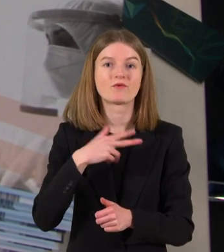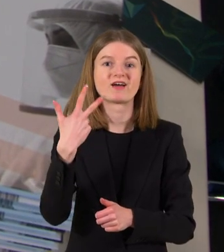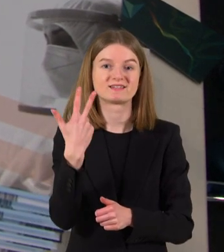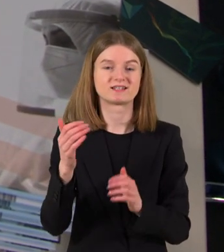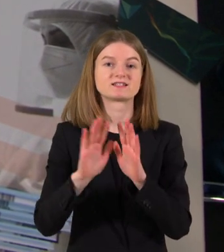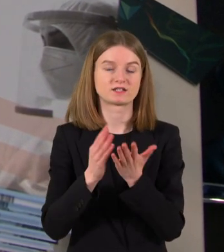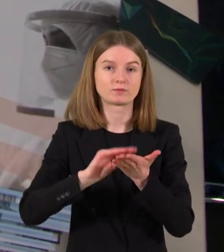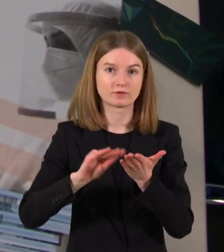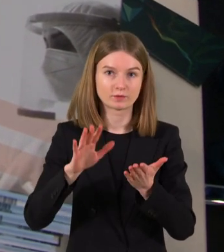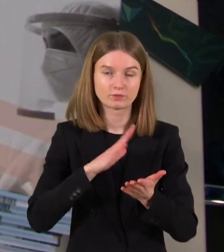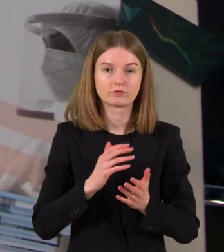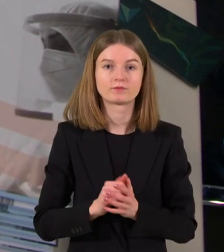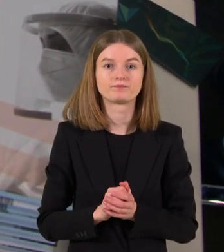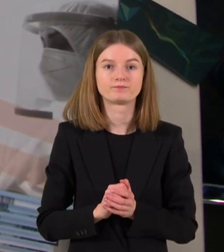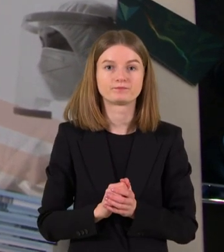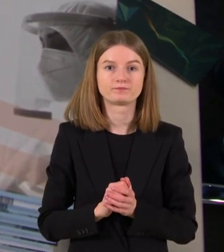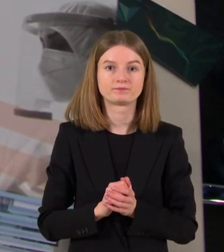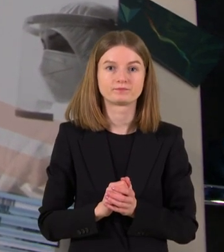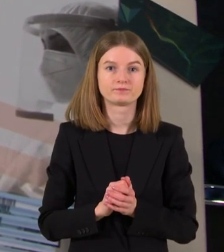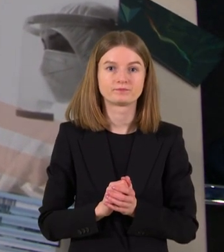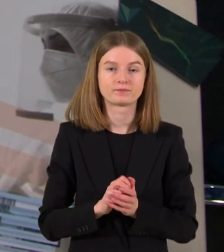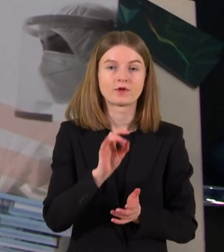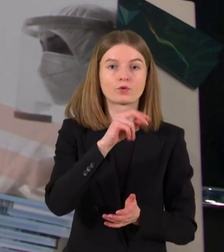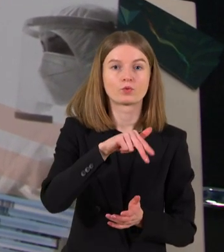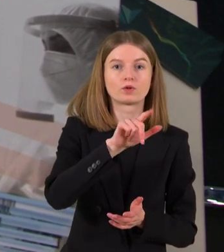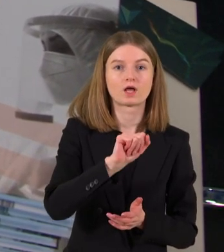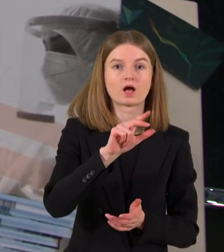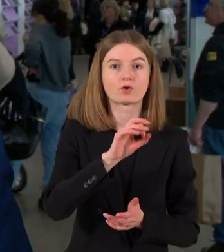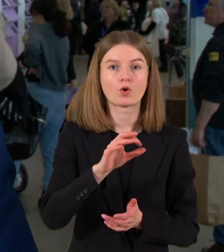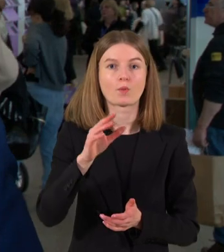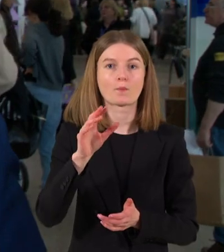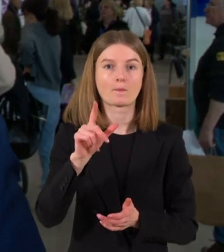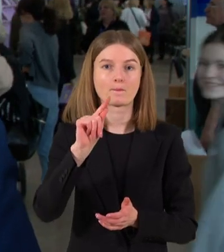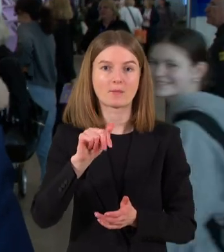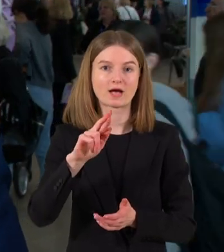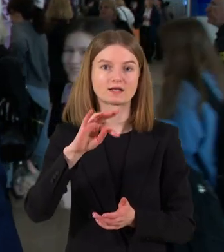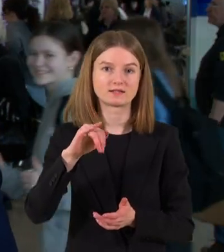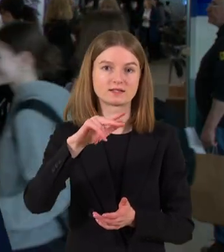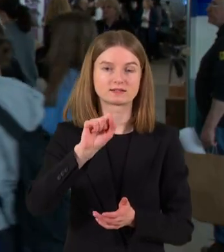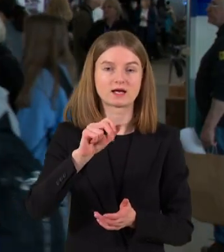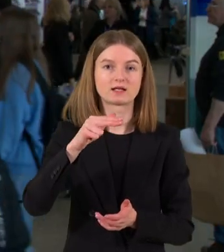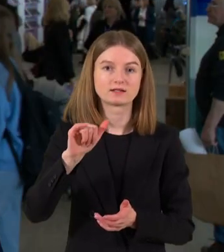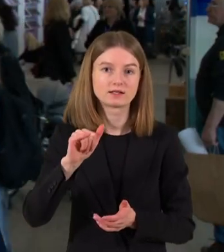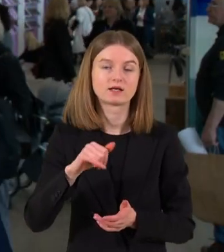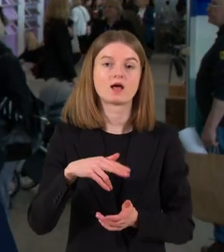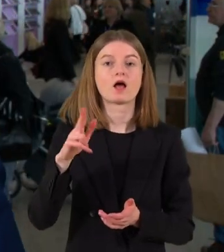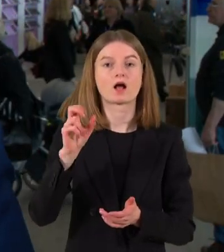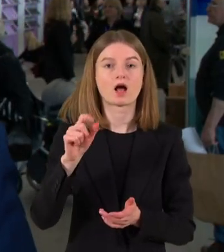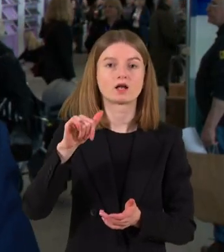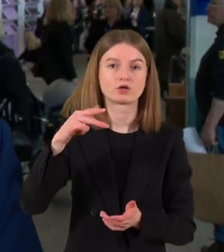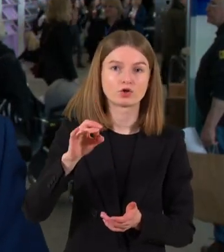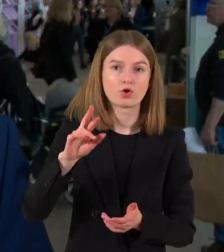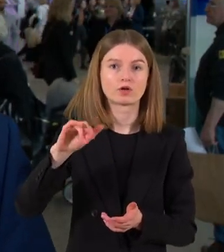keletą istorinės atminties temos knygų Gulago partizanai. Mūsų pirmojo vėliau sekė Kalinio riba. Taip pat po